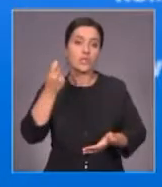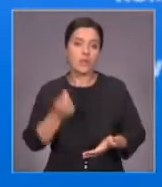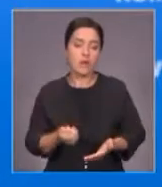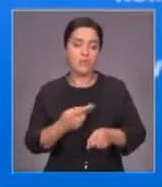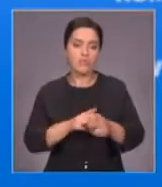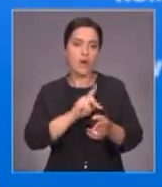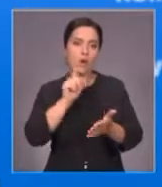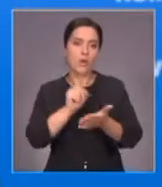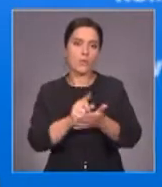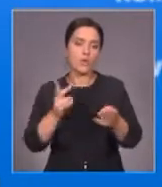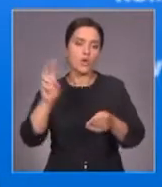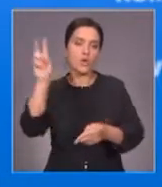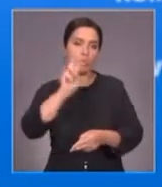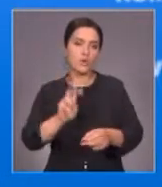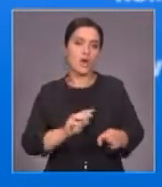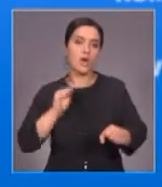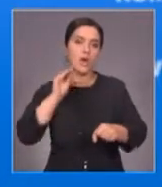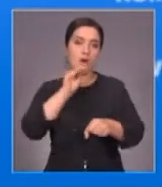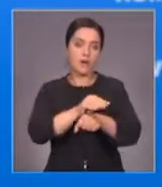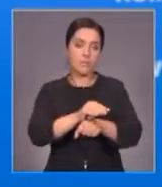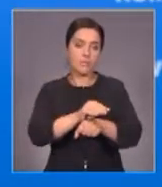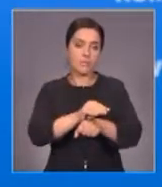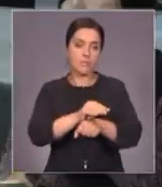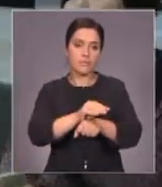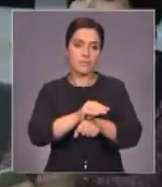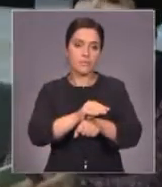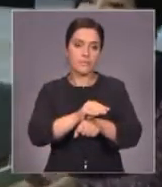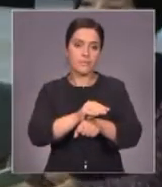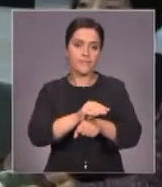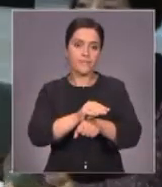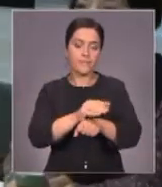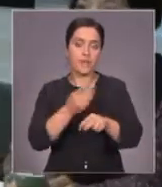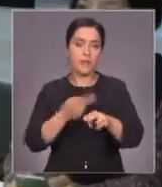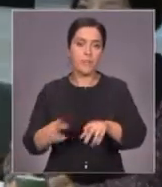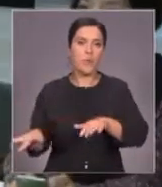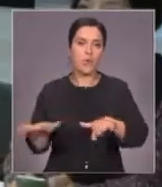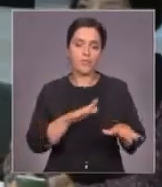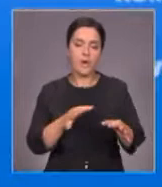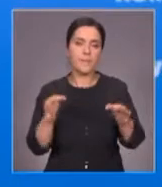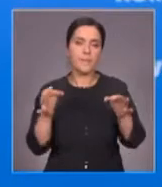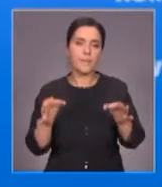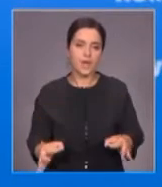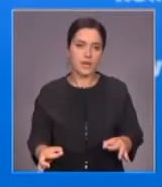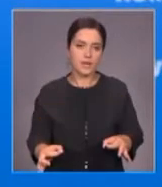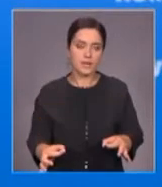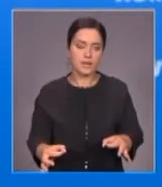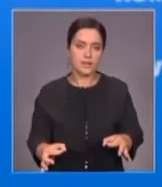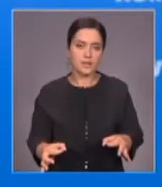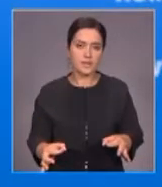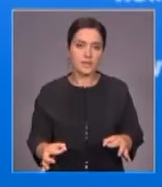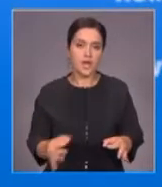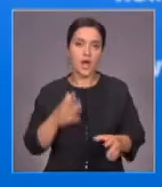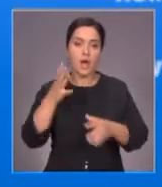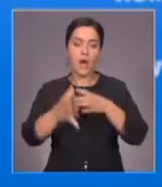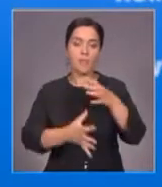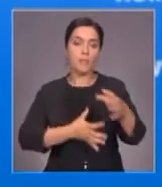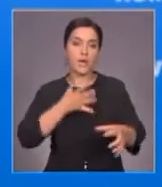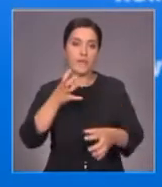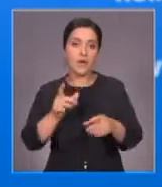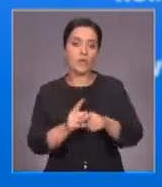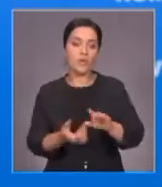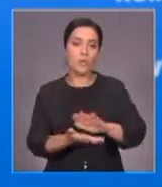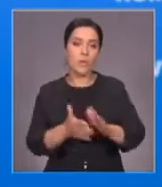нас соответствующего адекватного ответа. Это мера упреждающая. Мировая ситуация